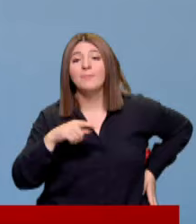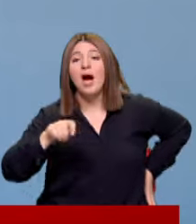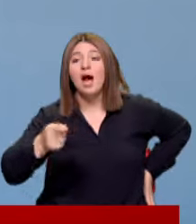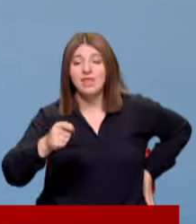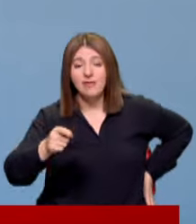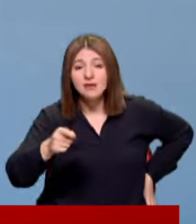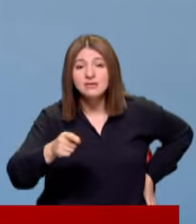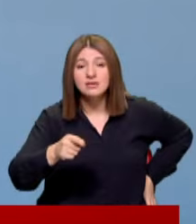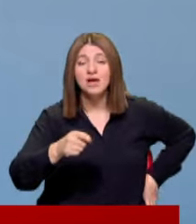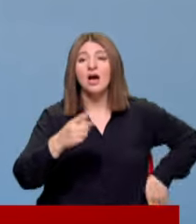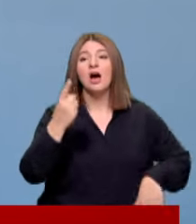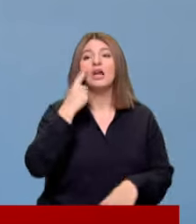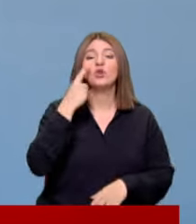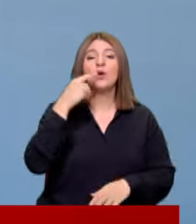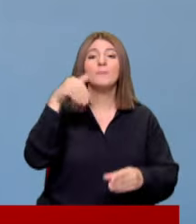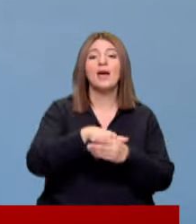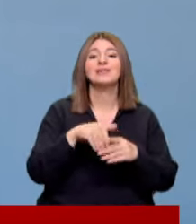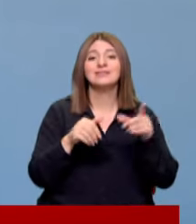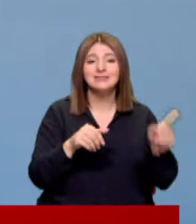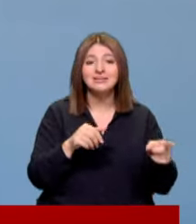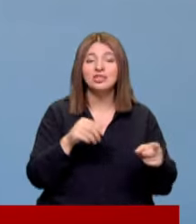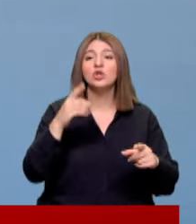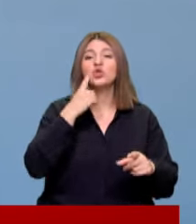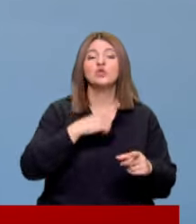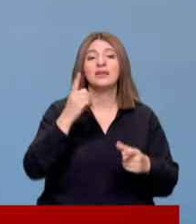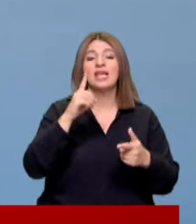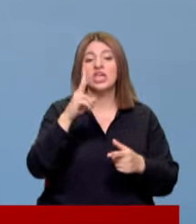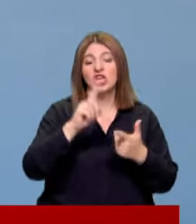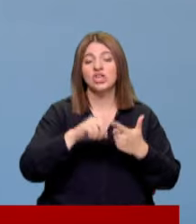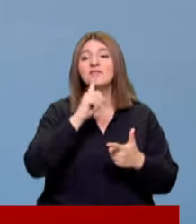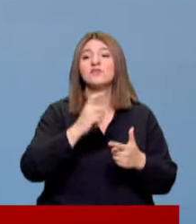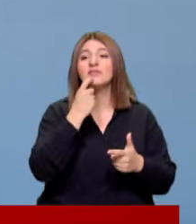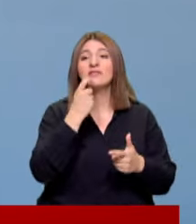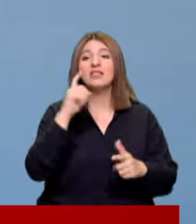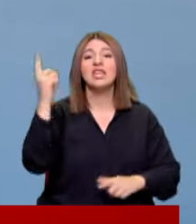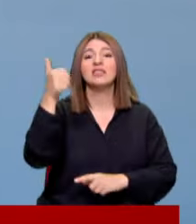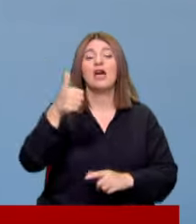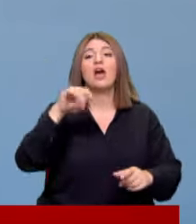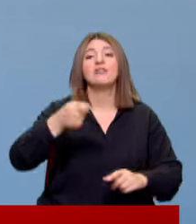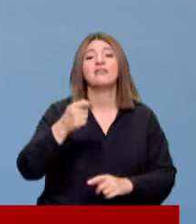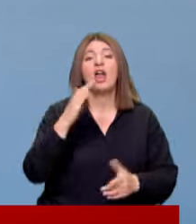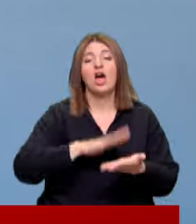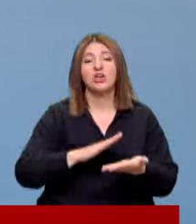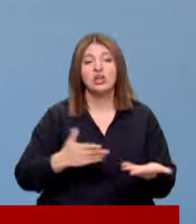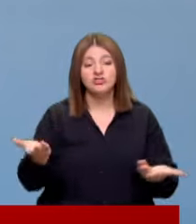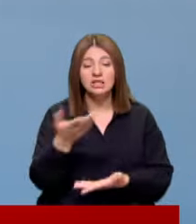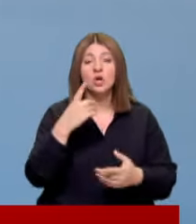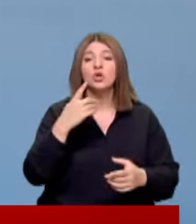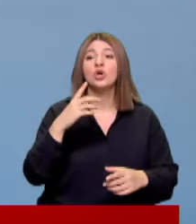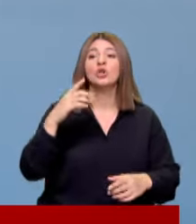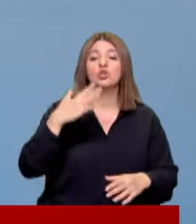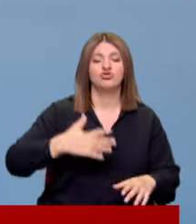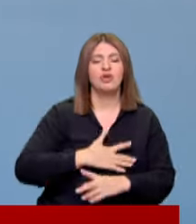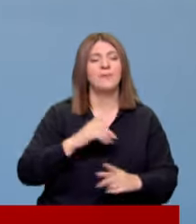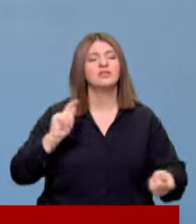anahtarlar Atatürk'ün partisinin Cumhuriyet'in ikinci yüzyılındaki iktidarın anahtarı arkadaşlar Cumhuriyet Halk Partisi